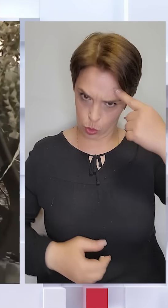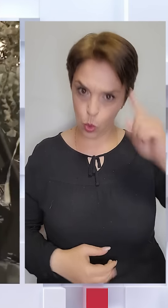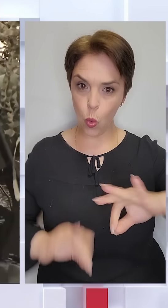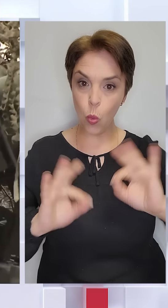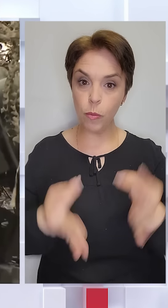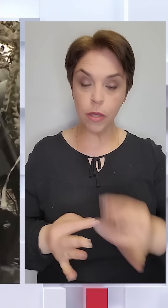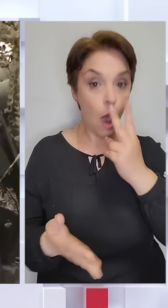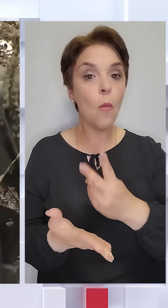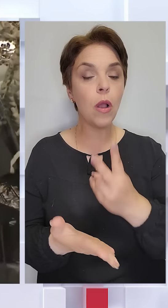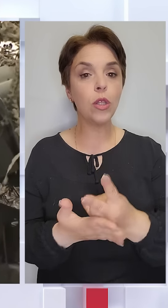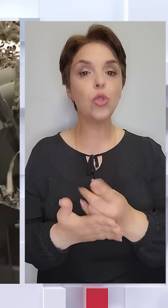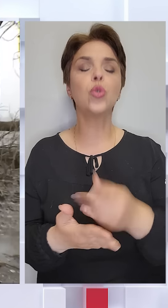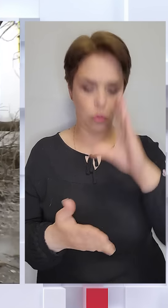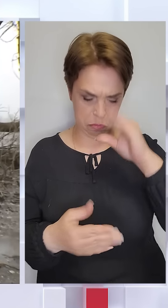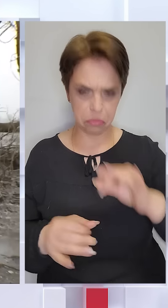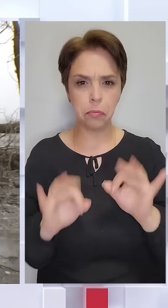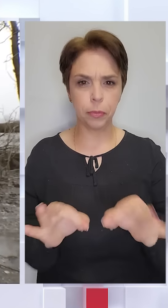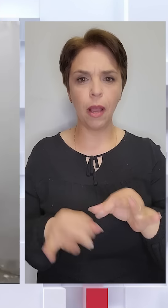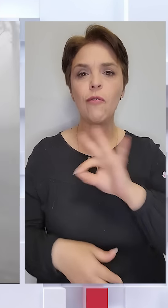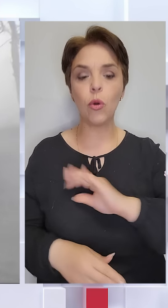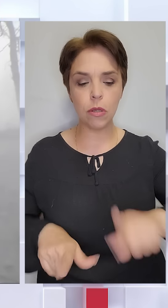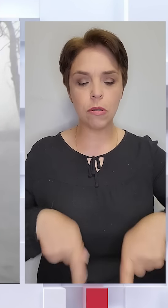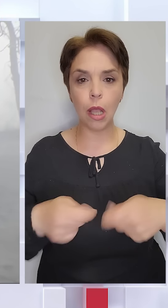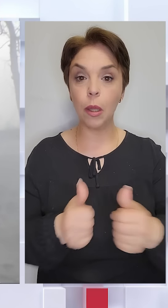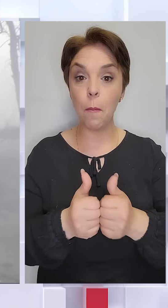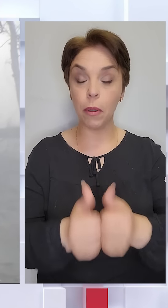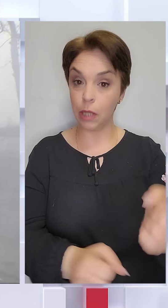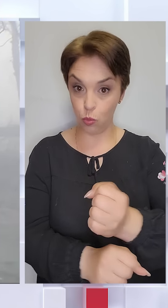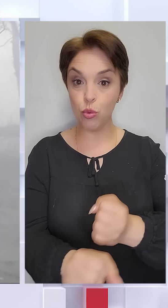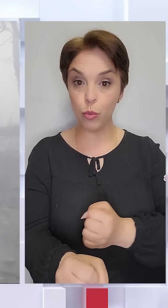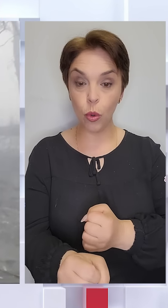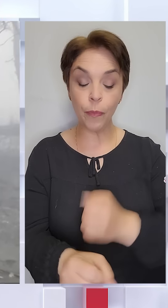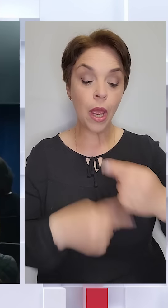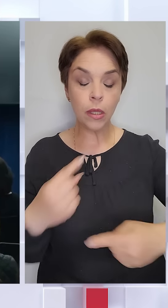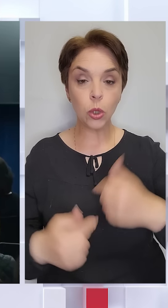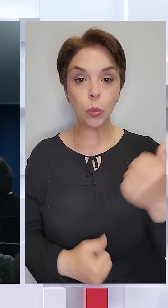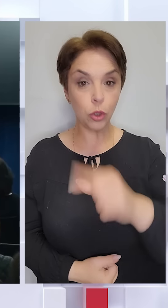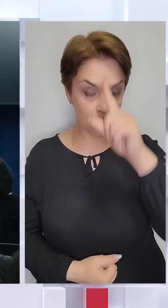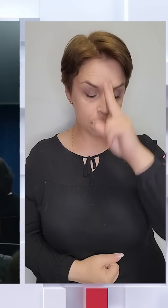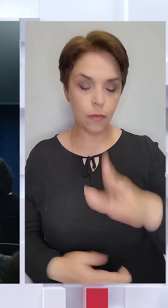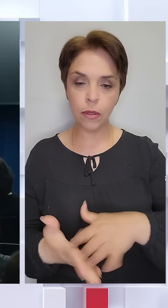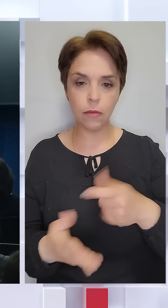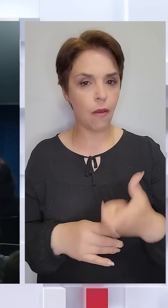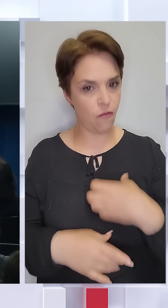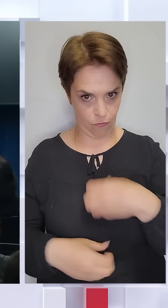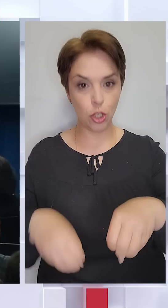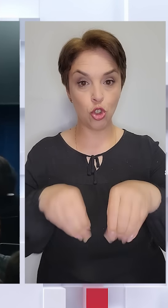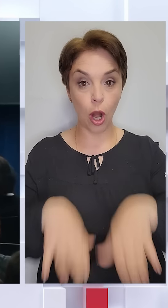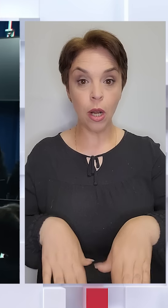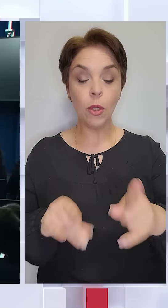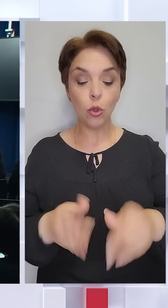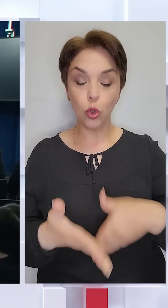показуючи, що із толком використовують надану партнерами зброю. Наступні тижні та місяці він назвав вирішальними, тож